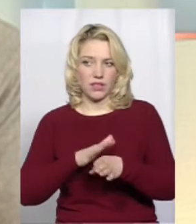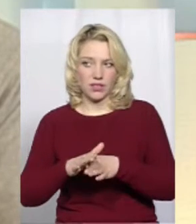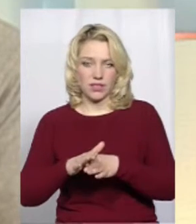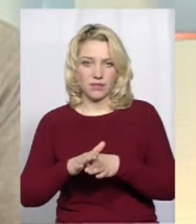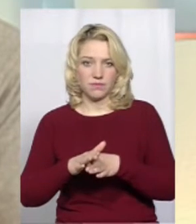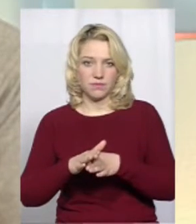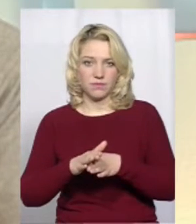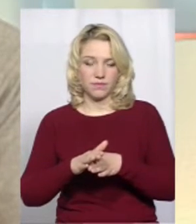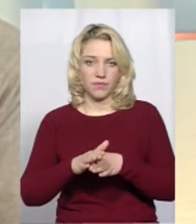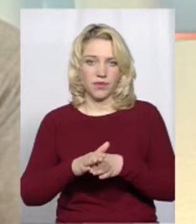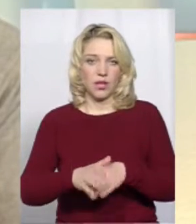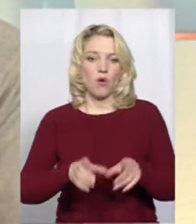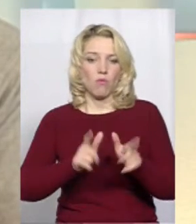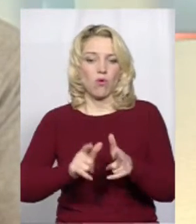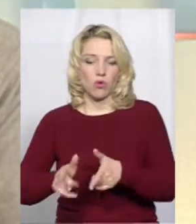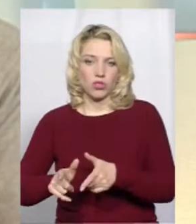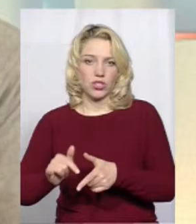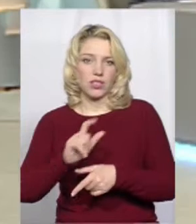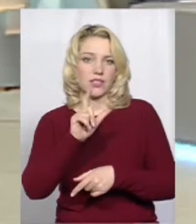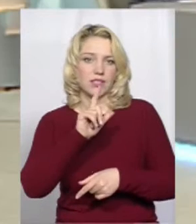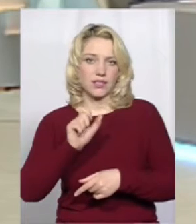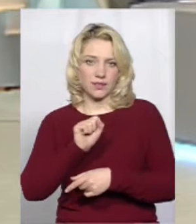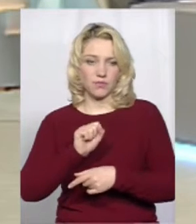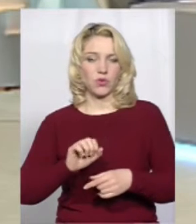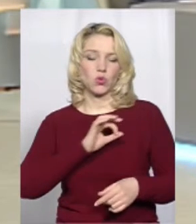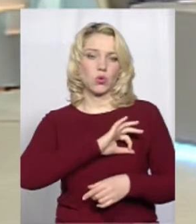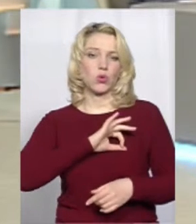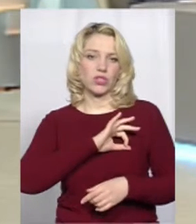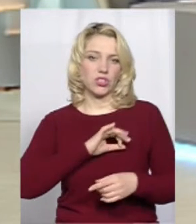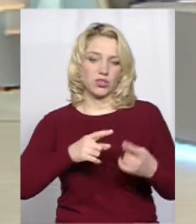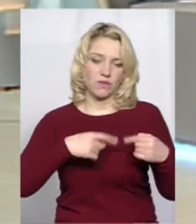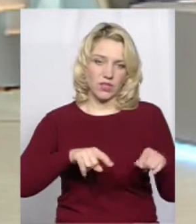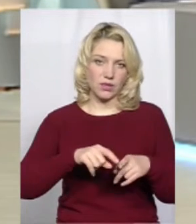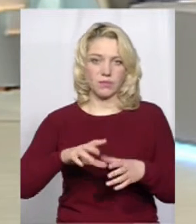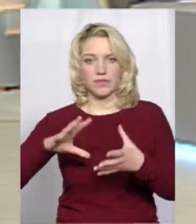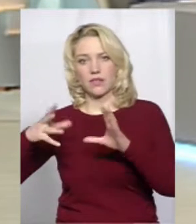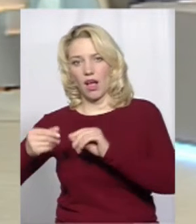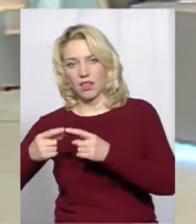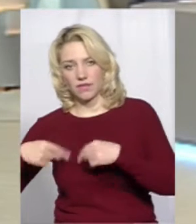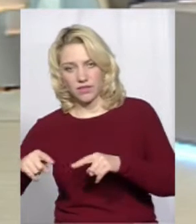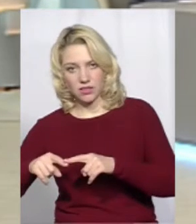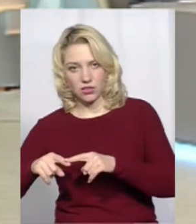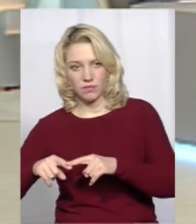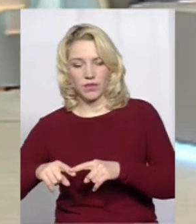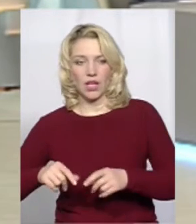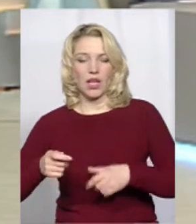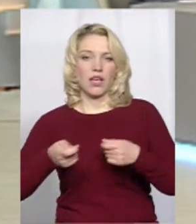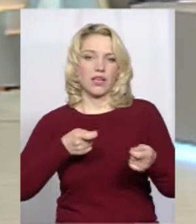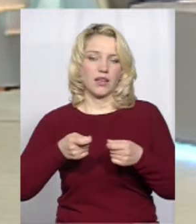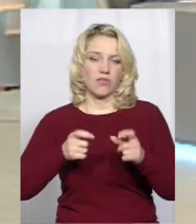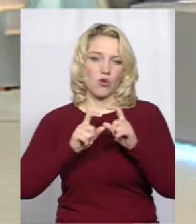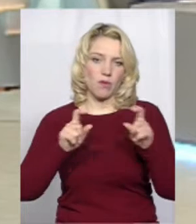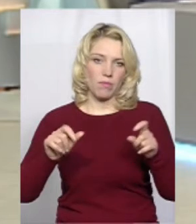погодження із юридичним відділом, загальним відділом, керівником